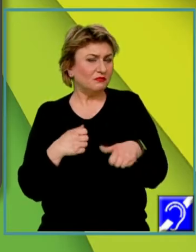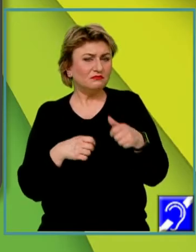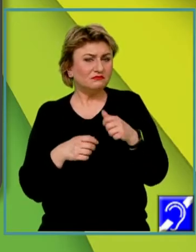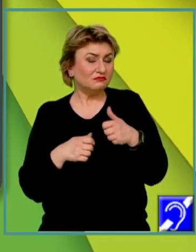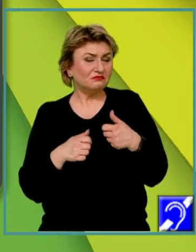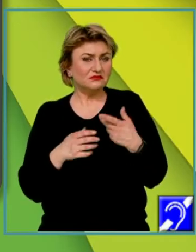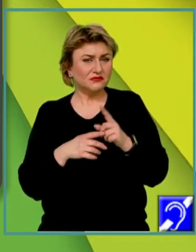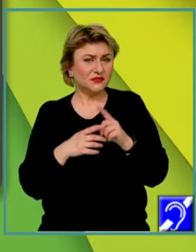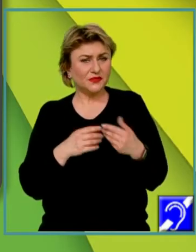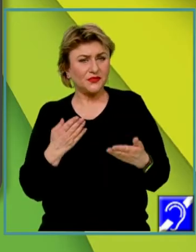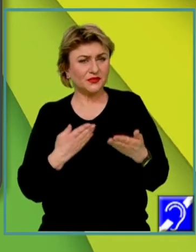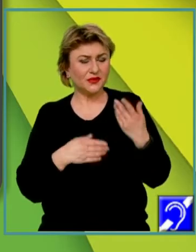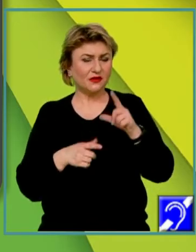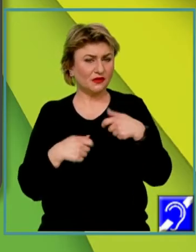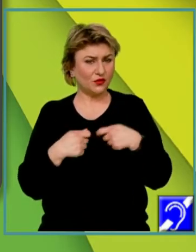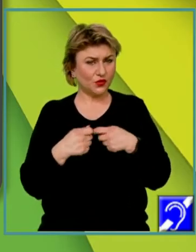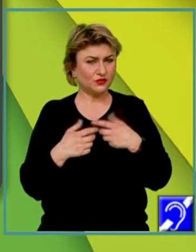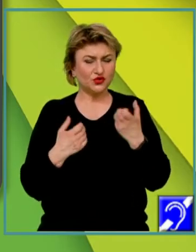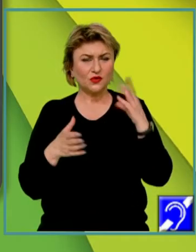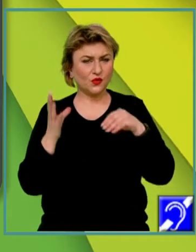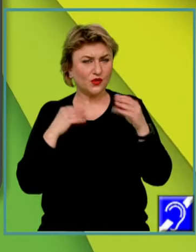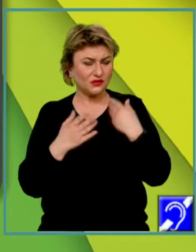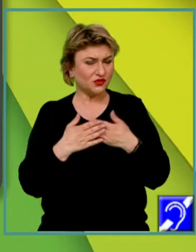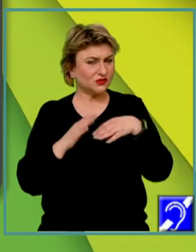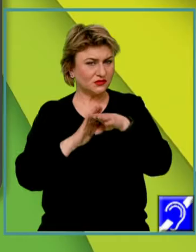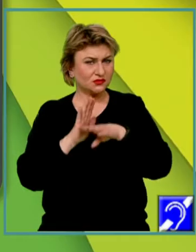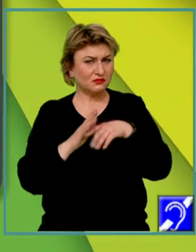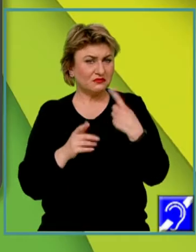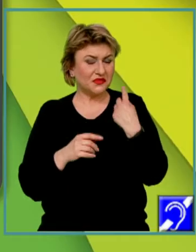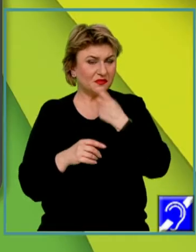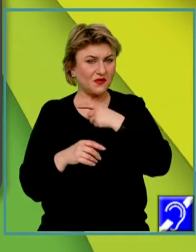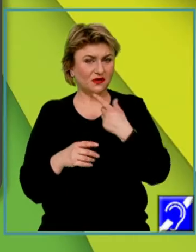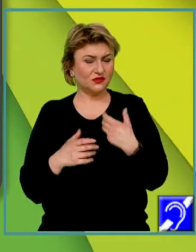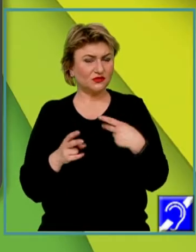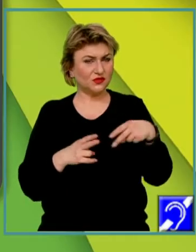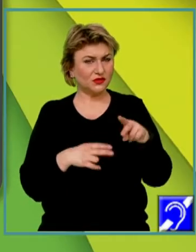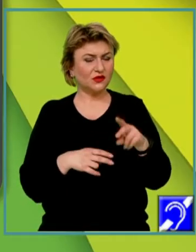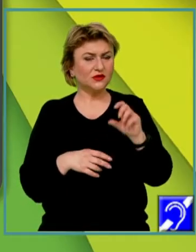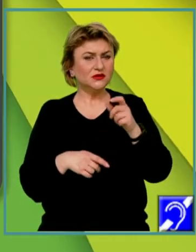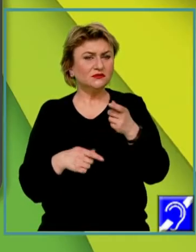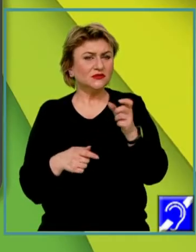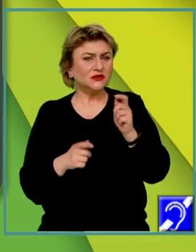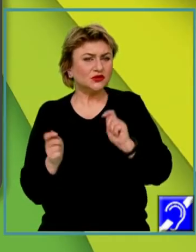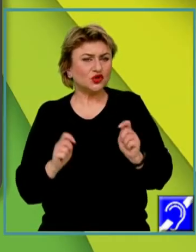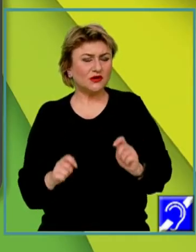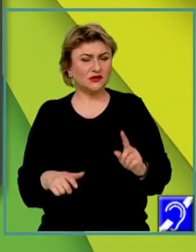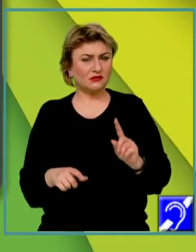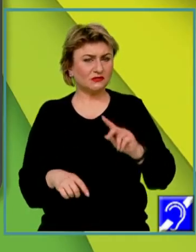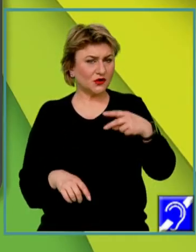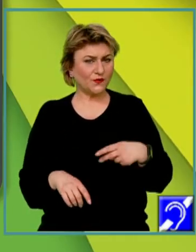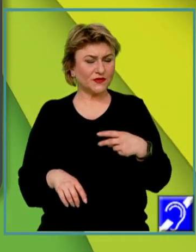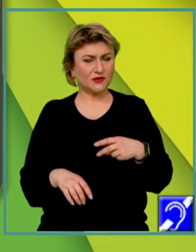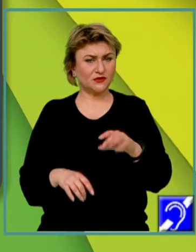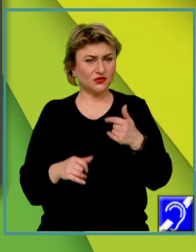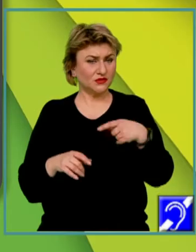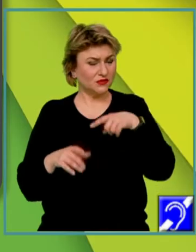Ceea ce a asimilat individul în această etapă primară, se continuă cu socializarea secundară, în cadrul căreia conduita